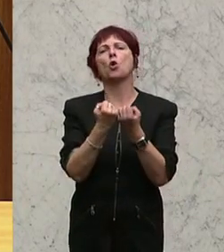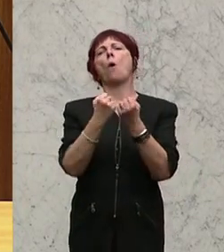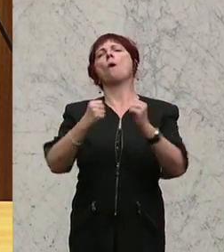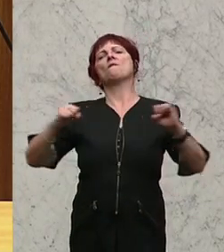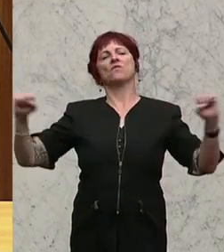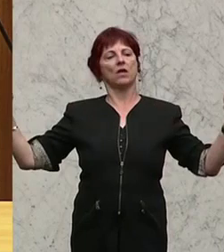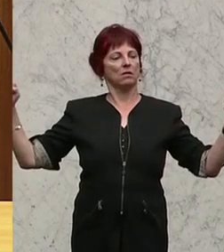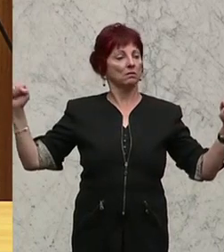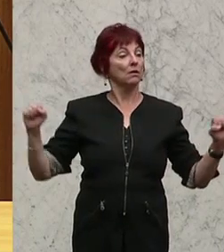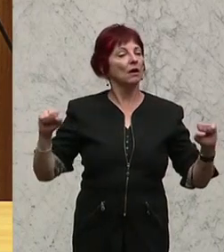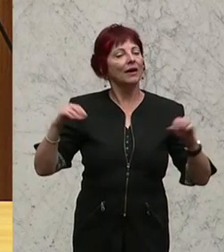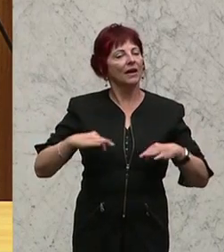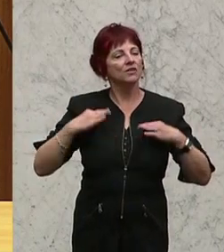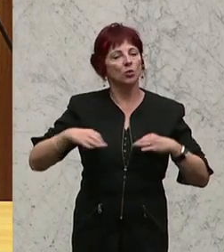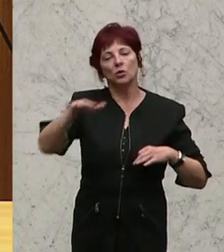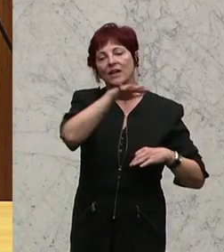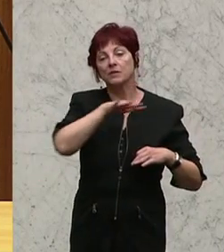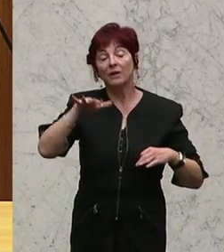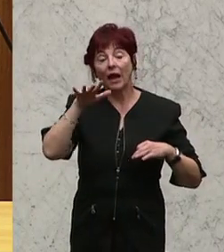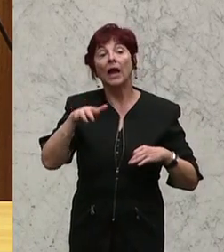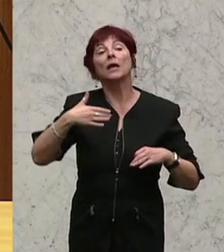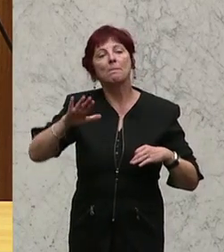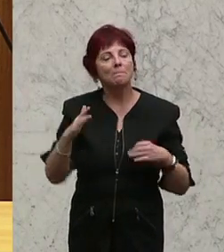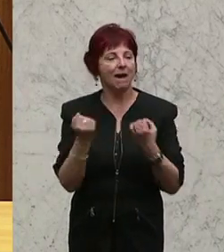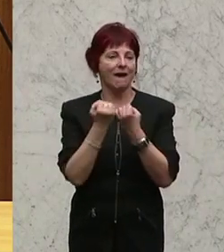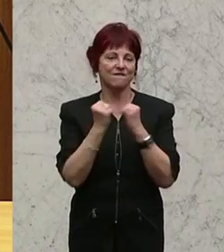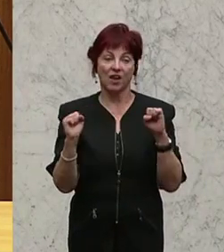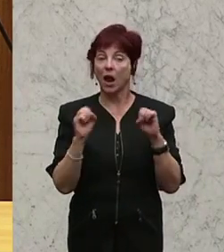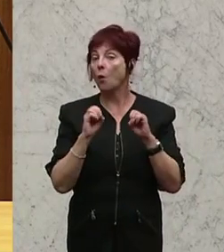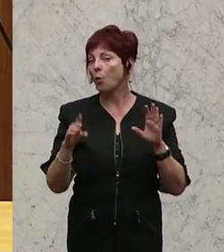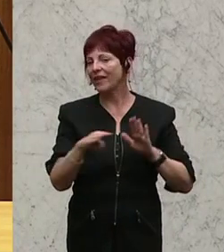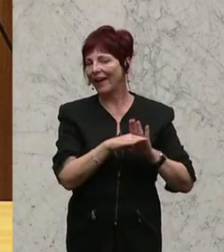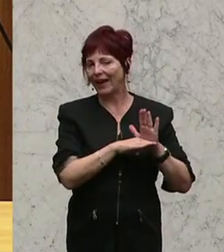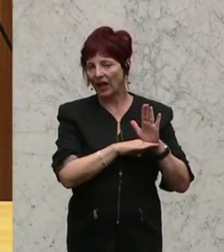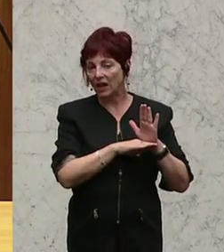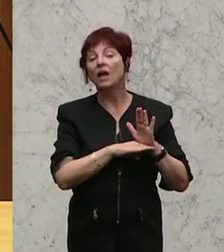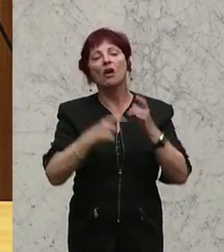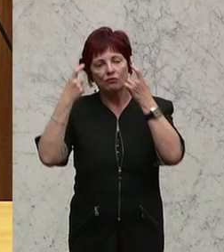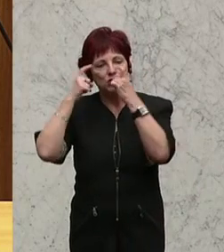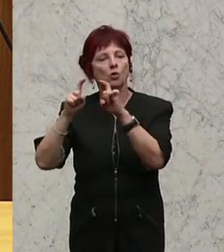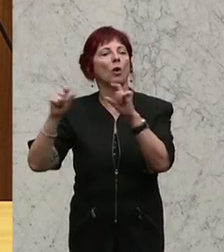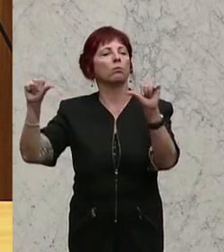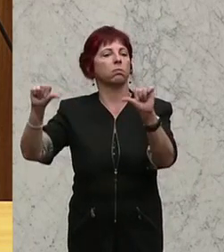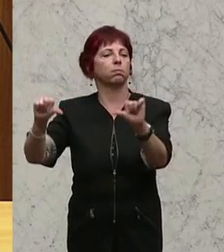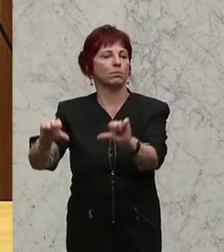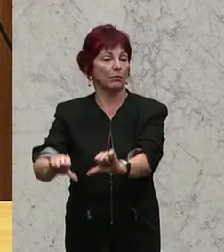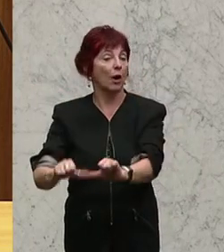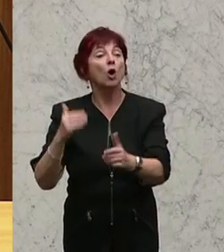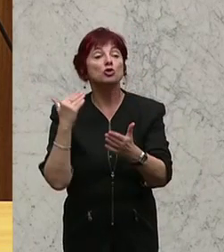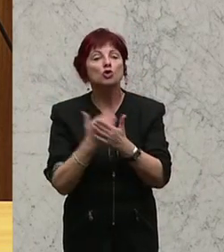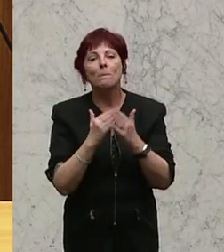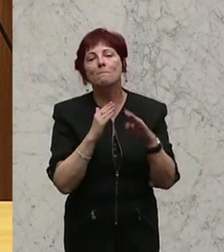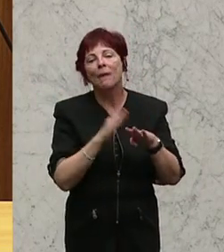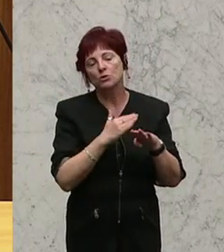des Gesundheitswesens führt insgesamt zu einer schlechten Versorgung. Das sehen wir in jenen Ländern, wo das bereits stattgefunden hat. Und ich möchte wirklich